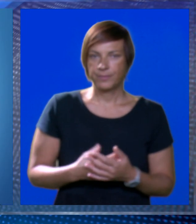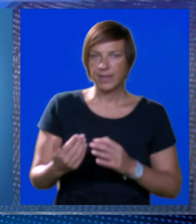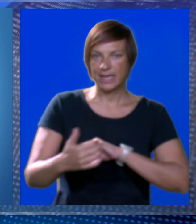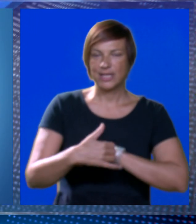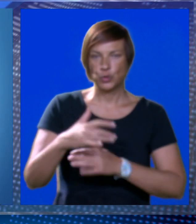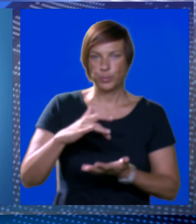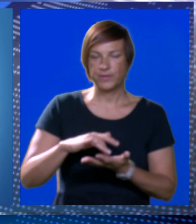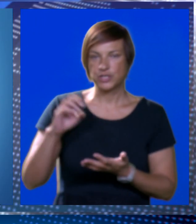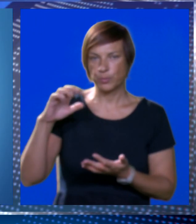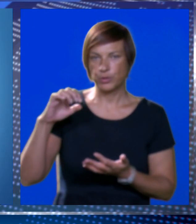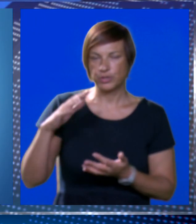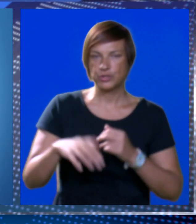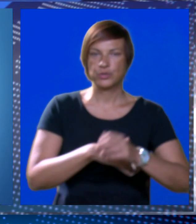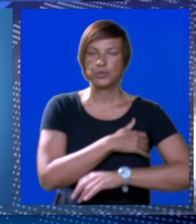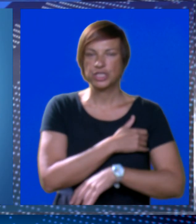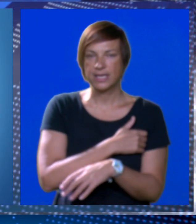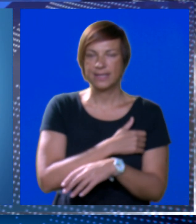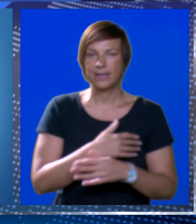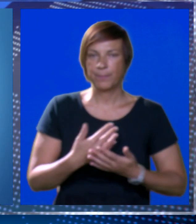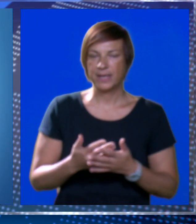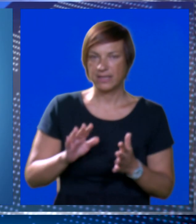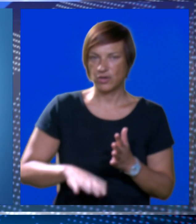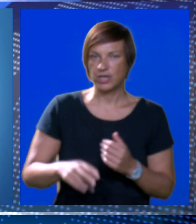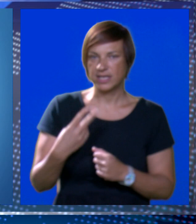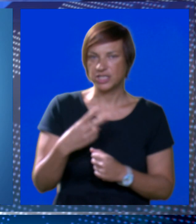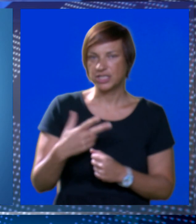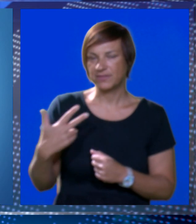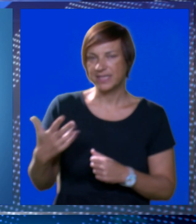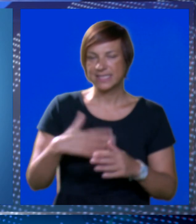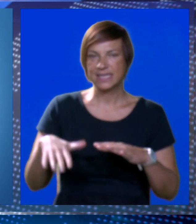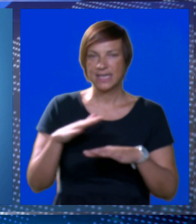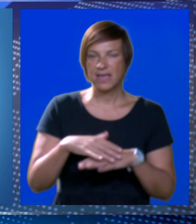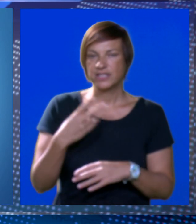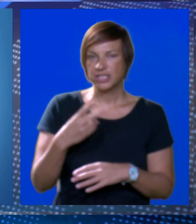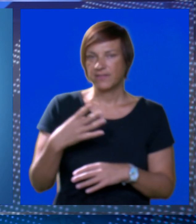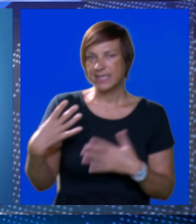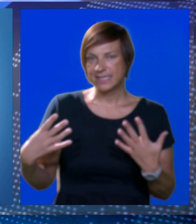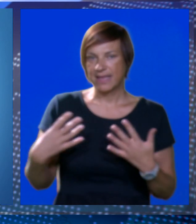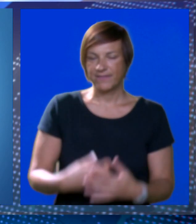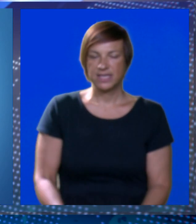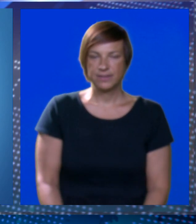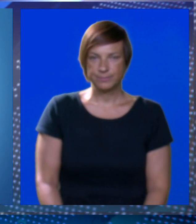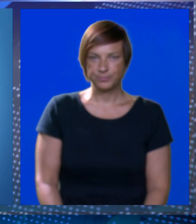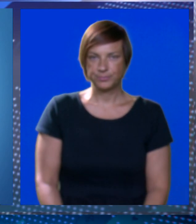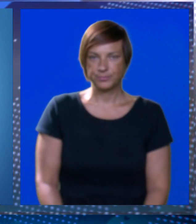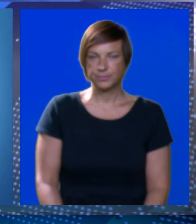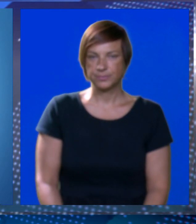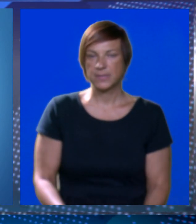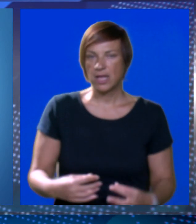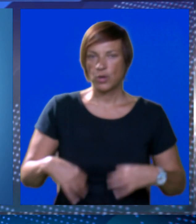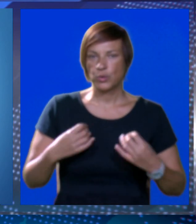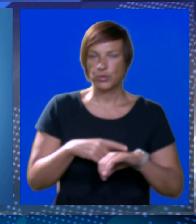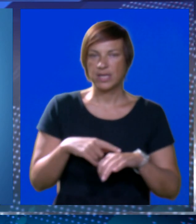Na Dubrovačkom području sunčano temperatura zraka kreta će se od najnižih 23 do najviših 29 celzijevih stupnjeva.